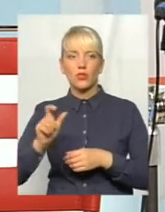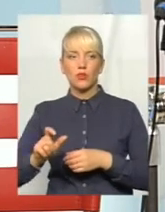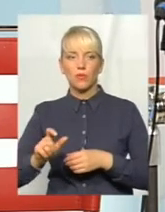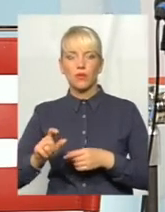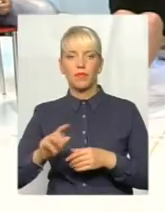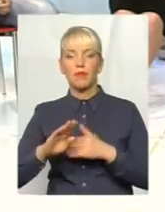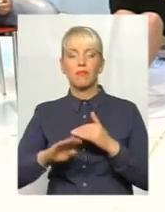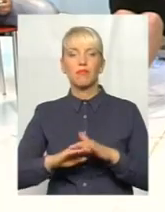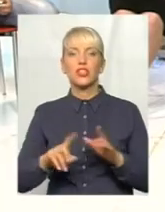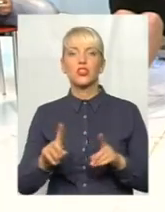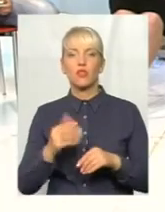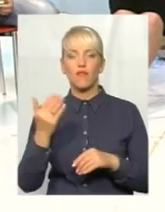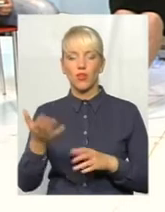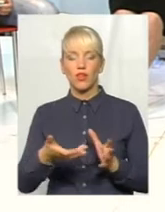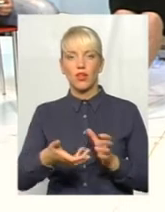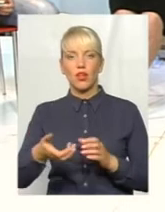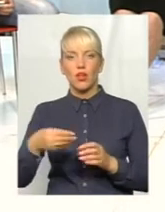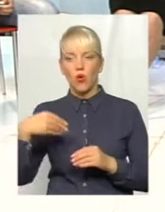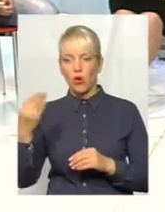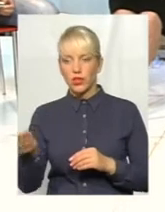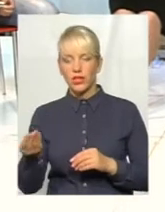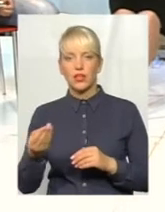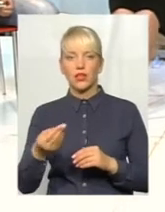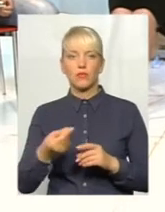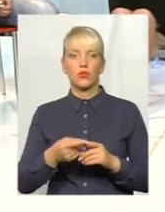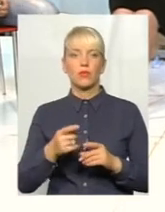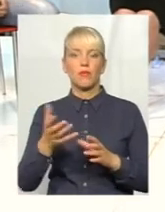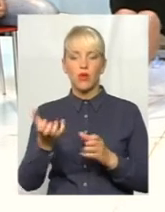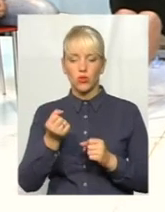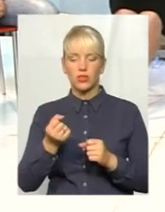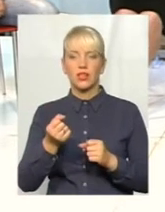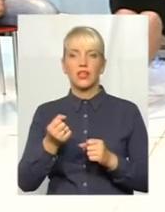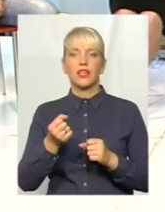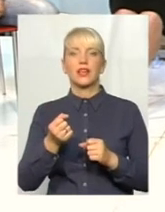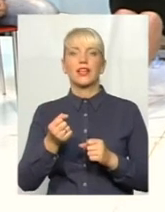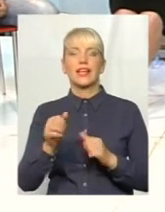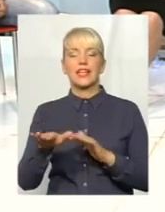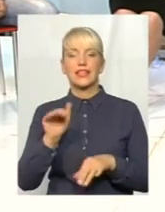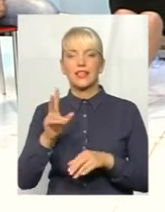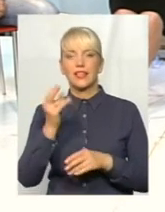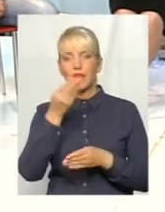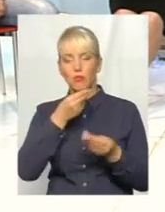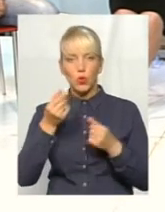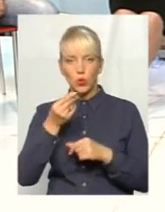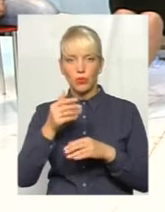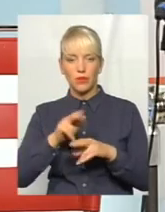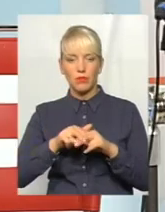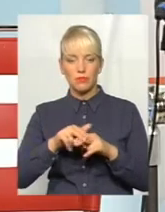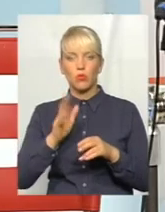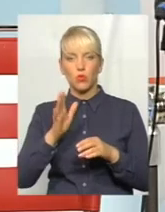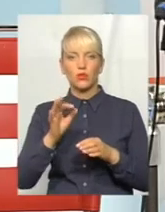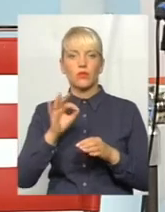що вони отримують, видають кредити на підробні паспорти, отримують від цього відсотки і далі